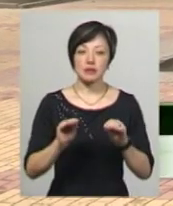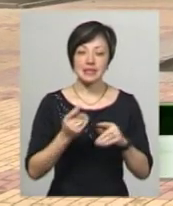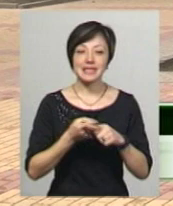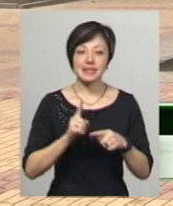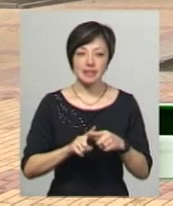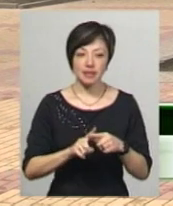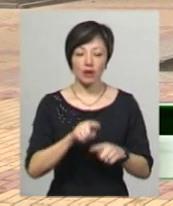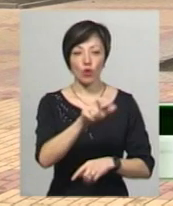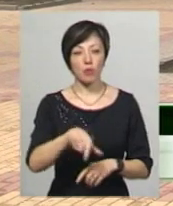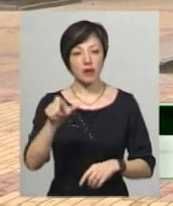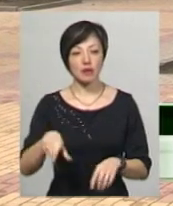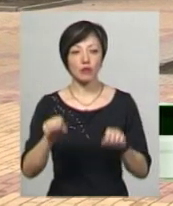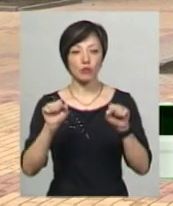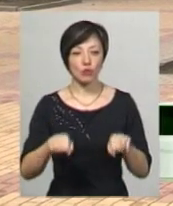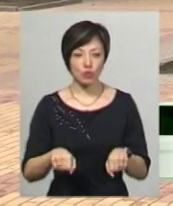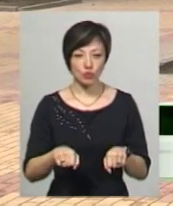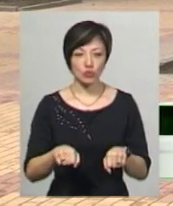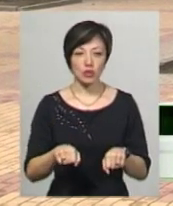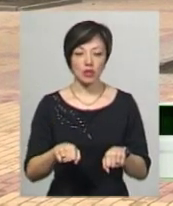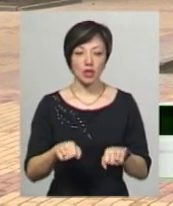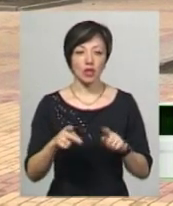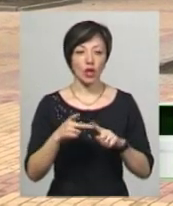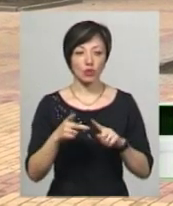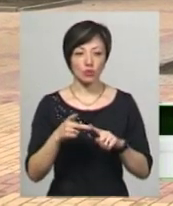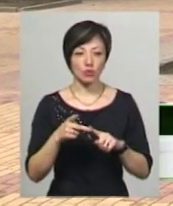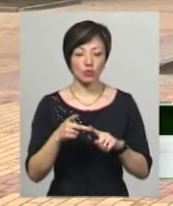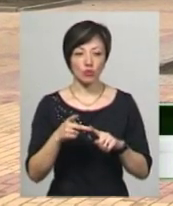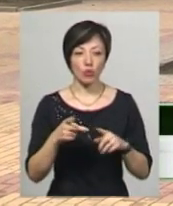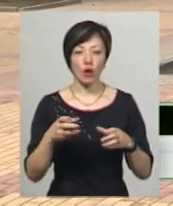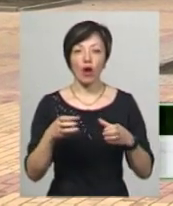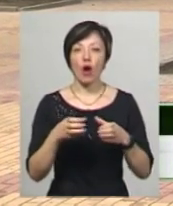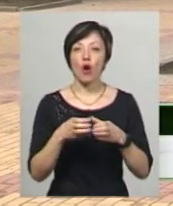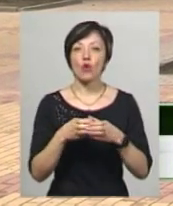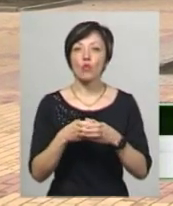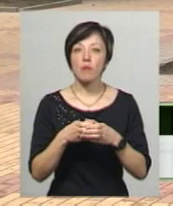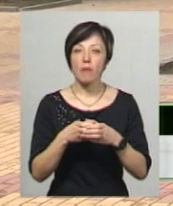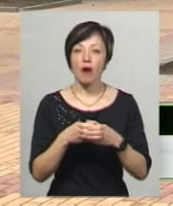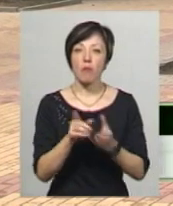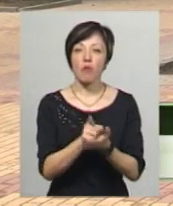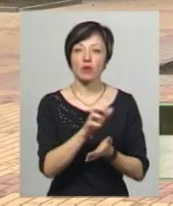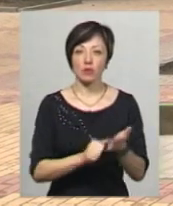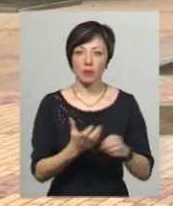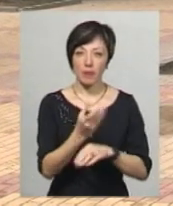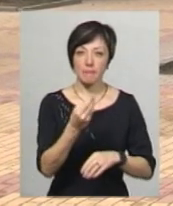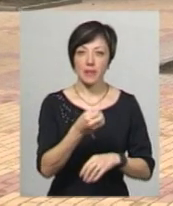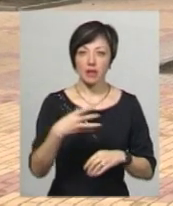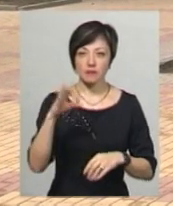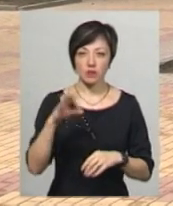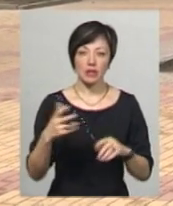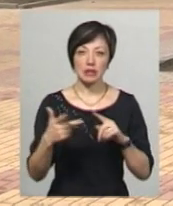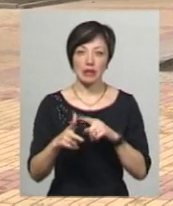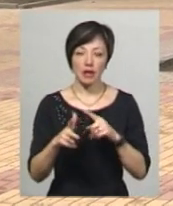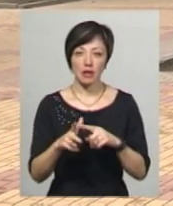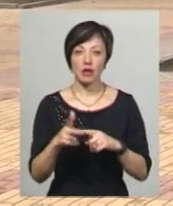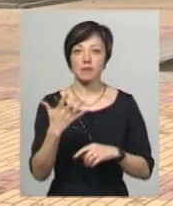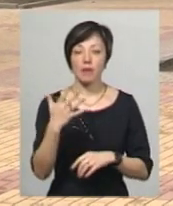можуть бути на другій групі, це 15 відсотків, і на третій групі. Третя група – це 5